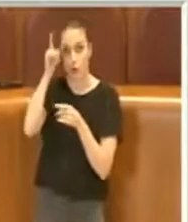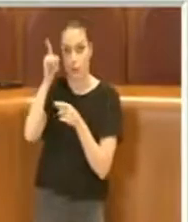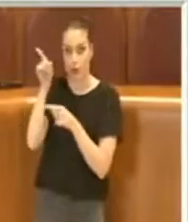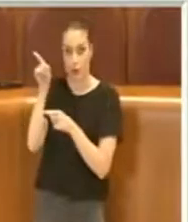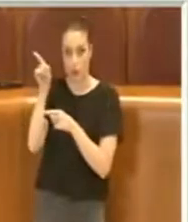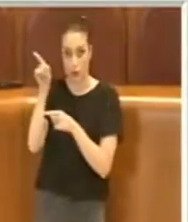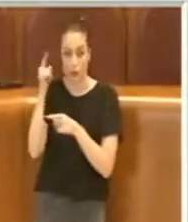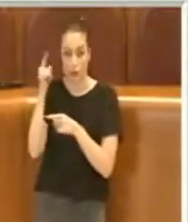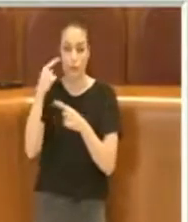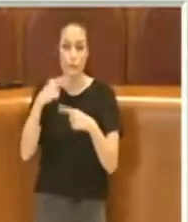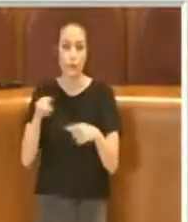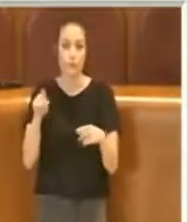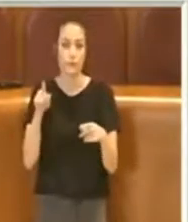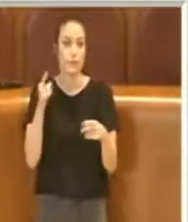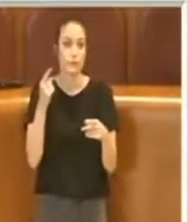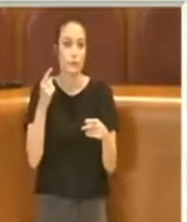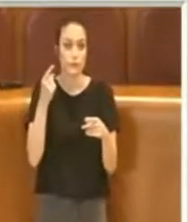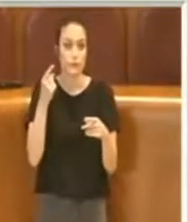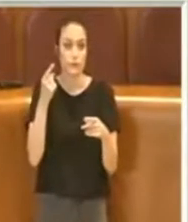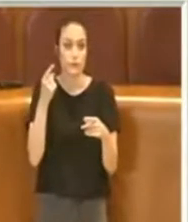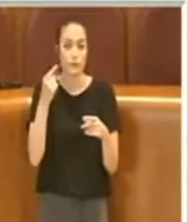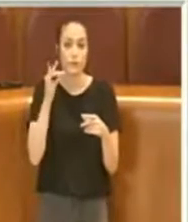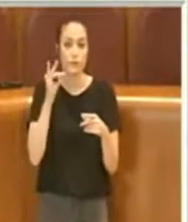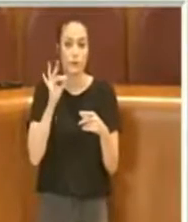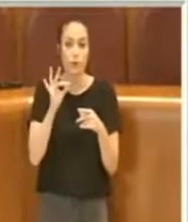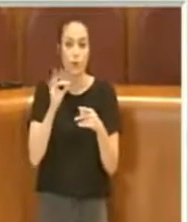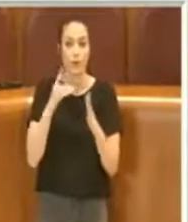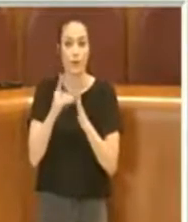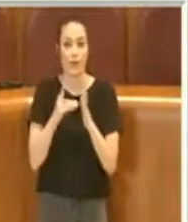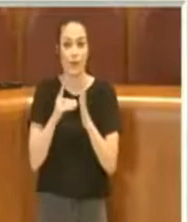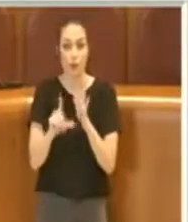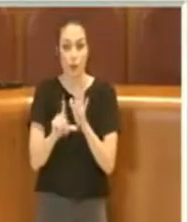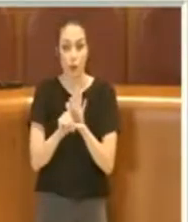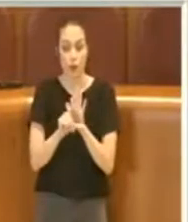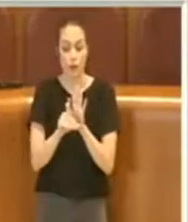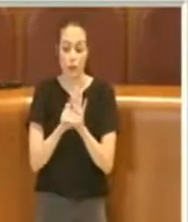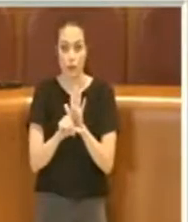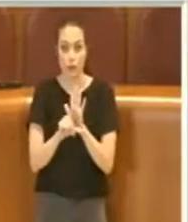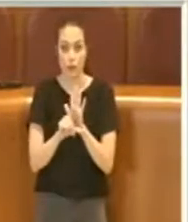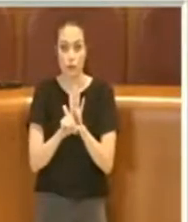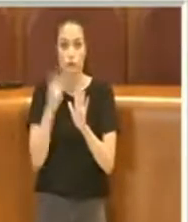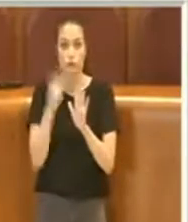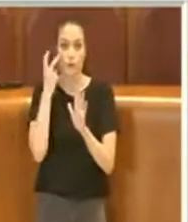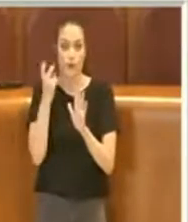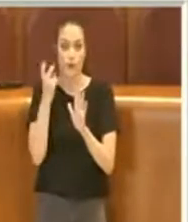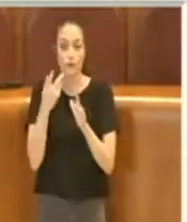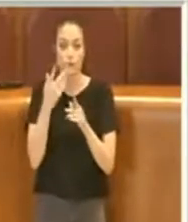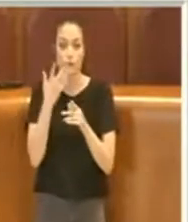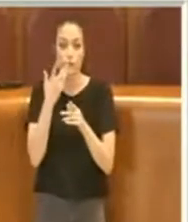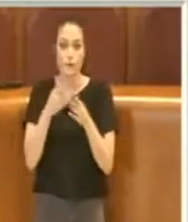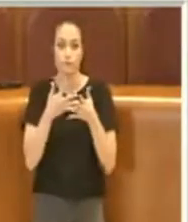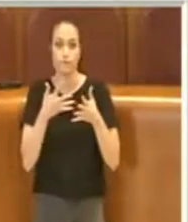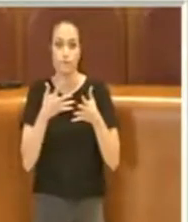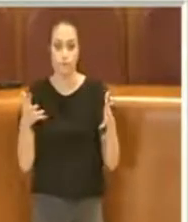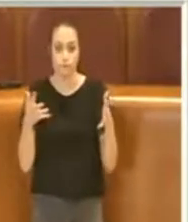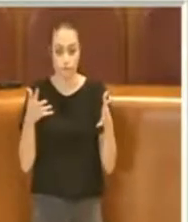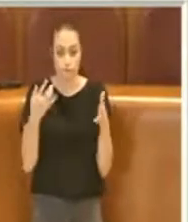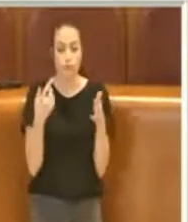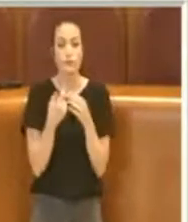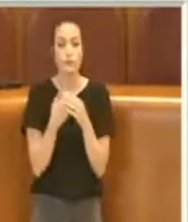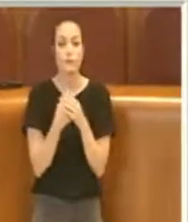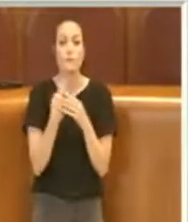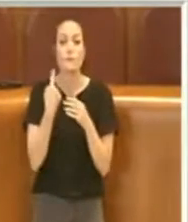estendere la portata di quello che il decreto legge ha previsto. Questo per noi è l'unico